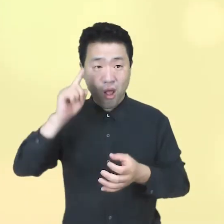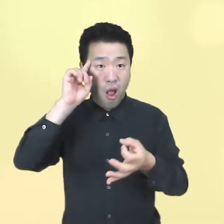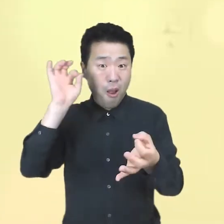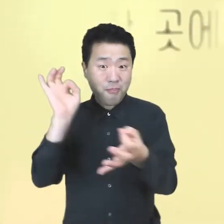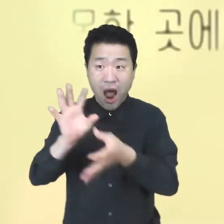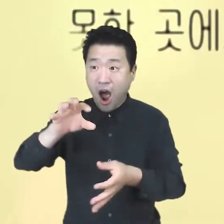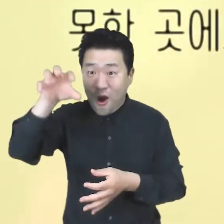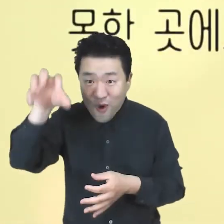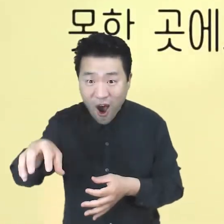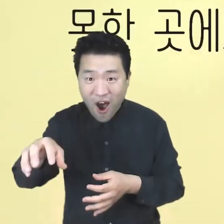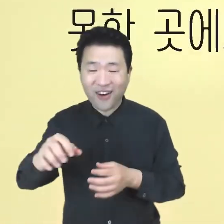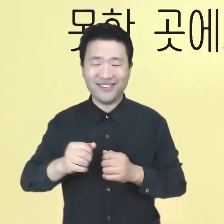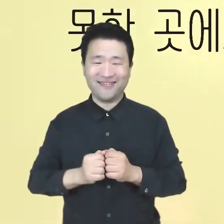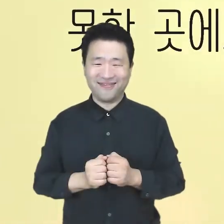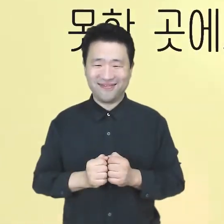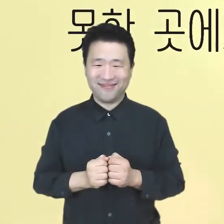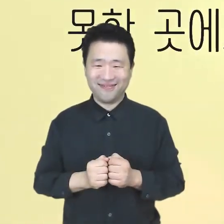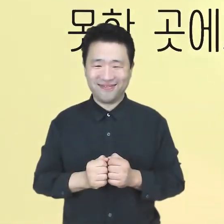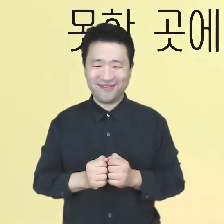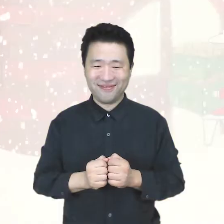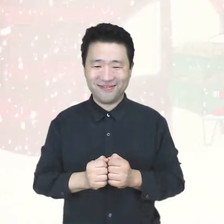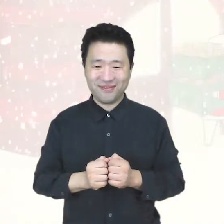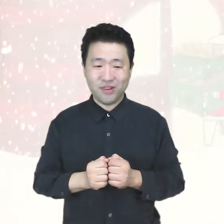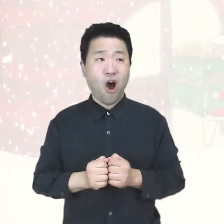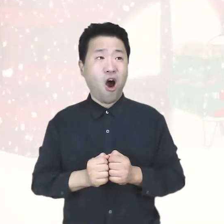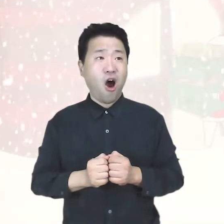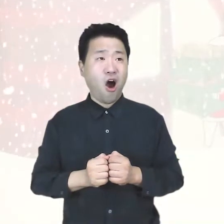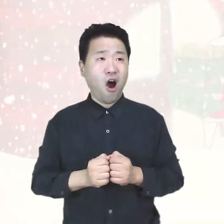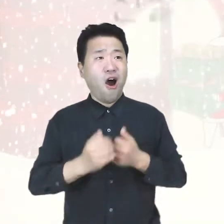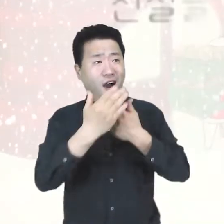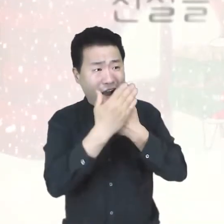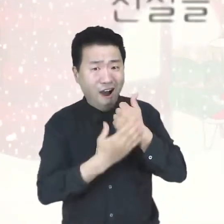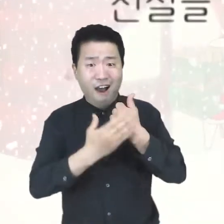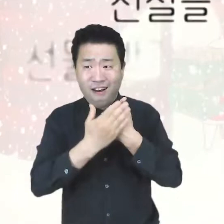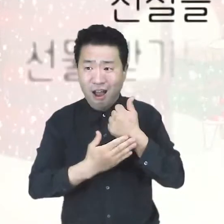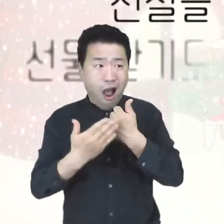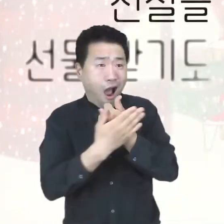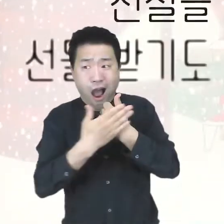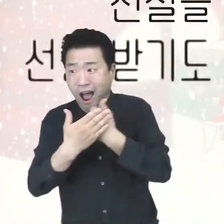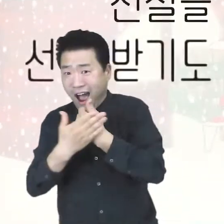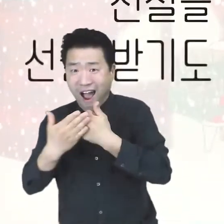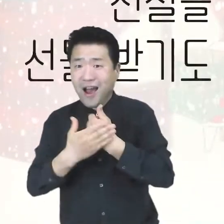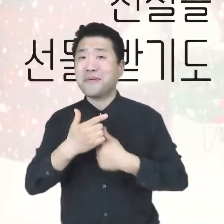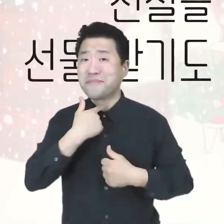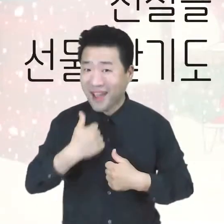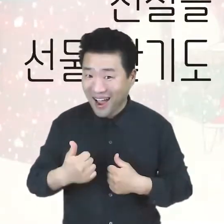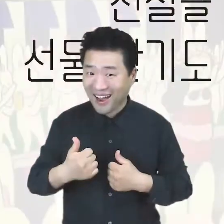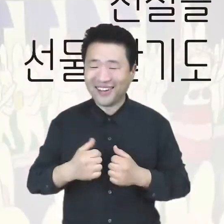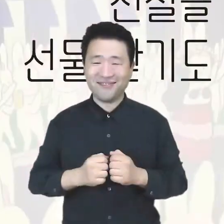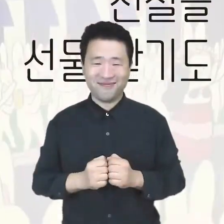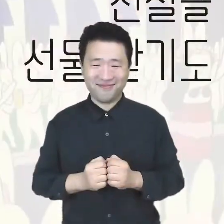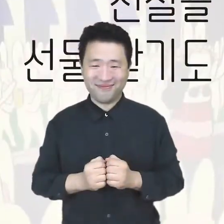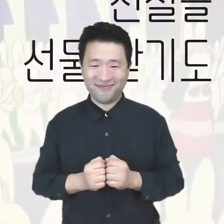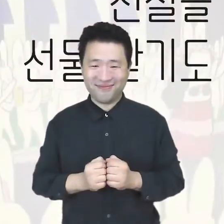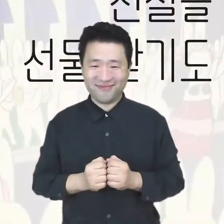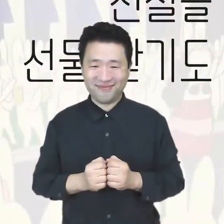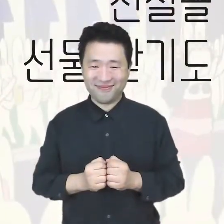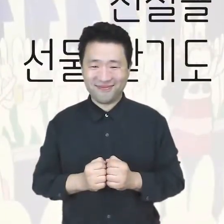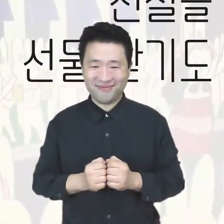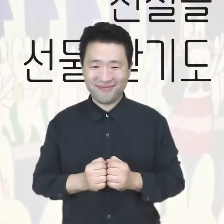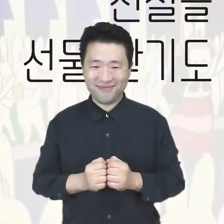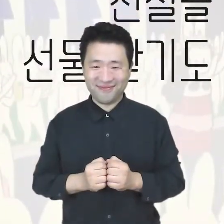생각지도 못한 곳에서 뜻밖의 위로와 친절을 선물 받기도 했고